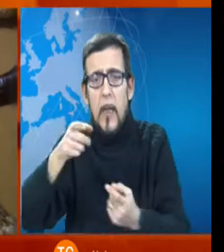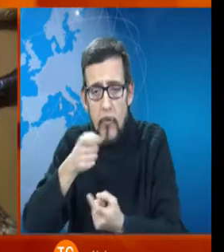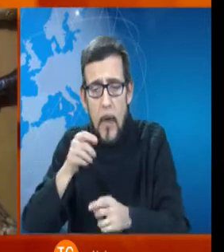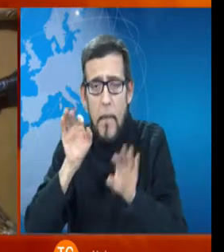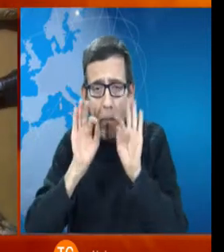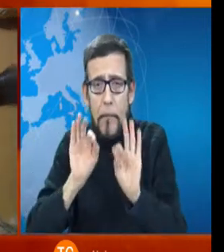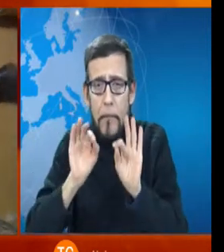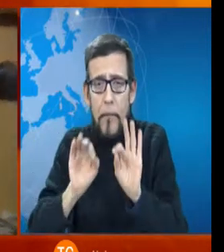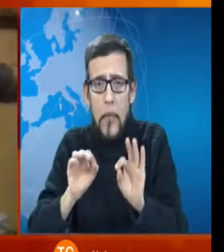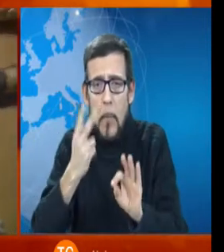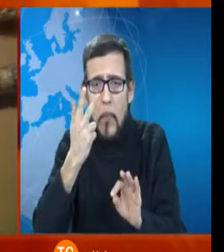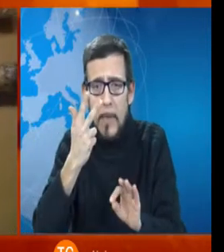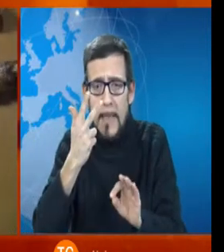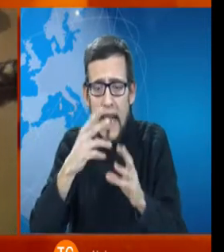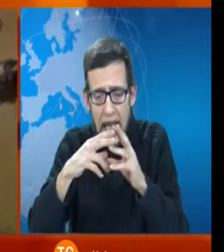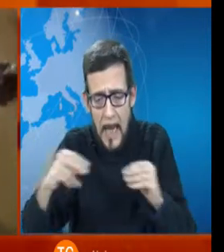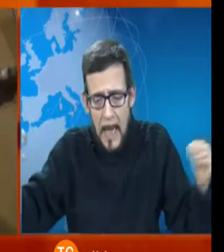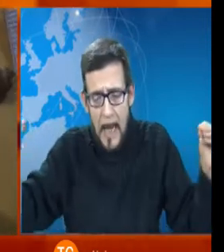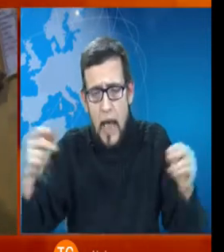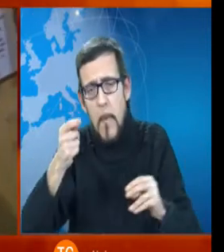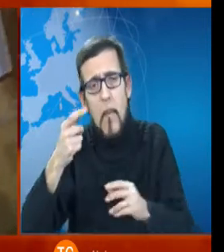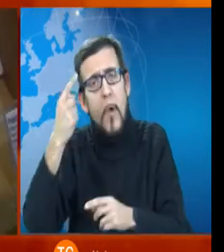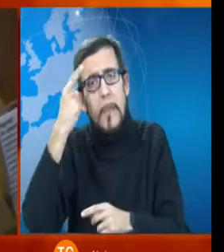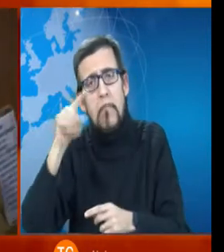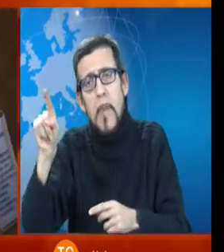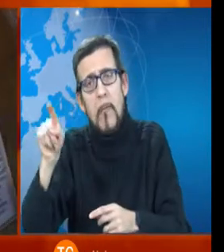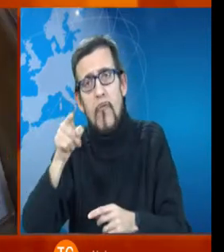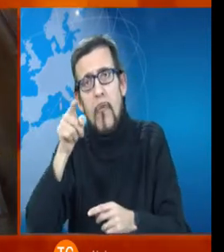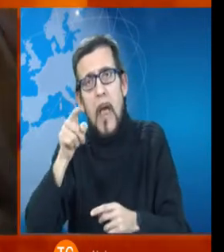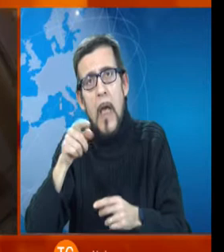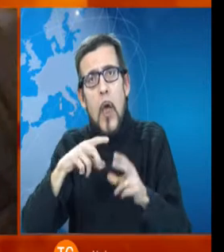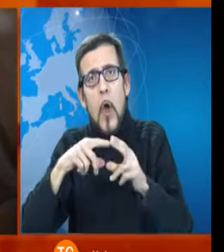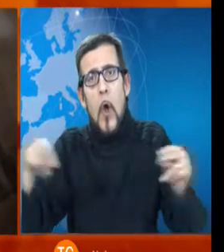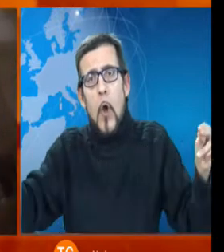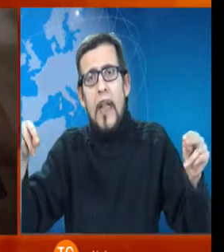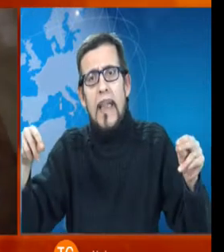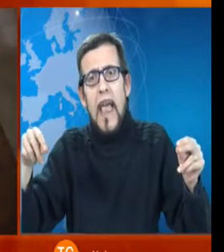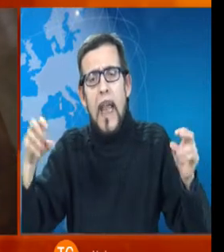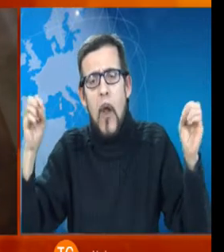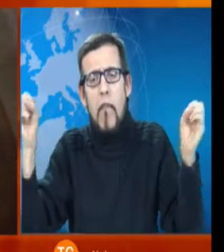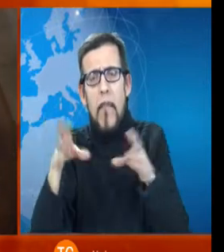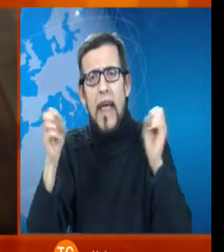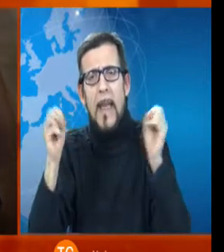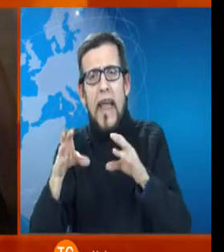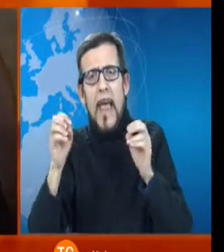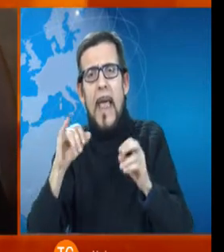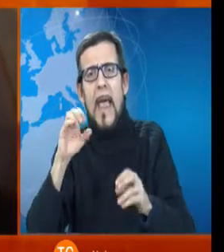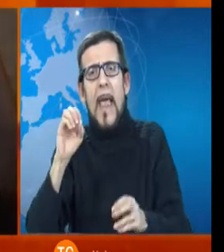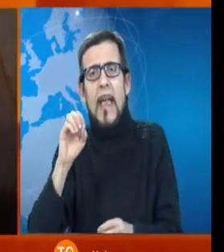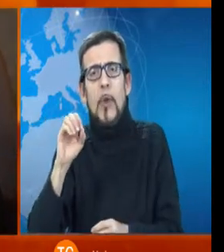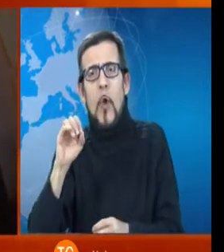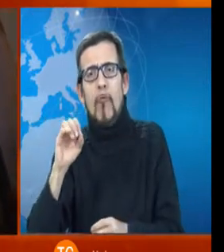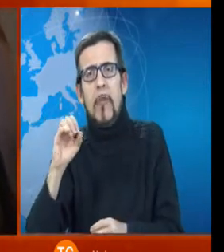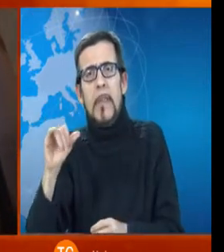lame che sono molto particolari perché sono dei coltelli di esorcismo beh Stefano Cardu che già